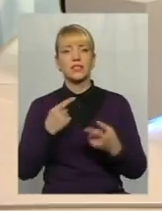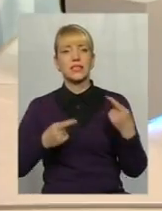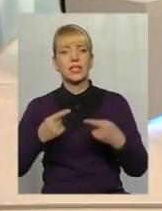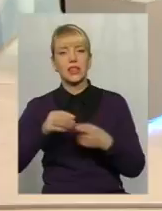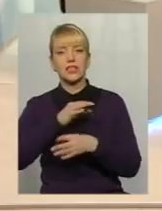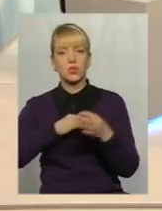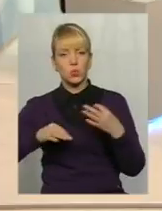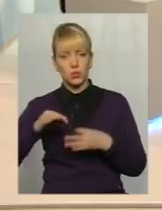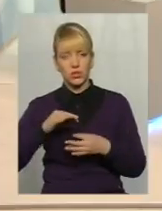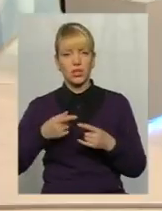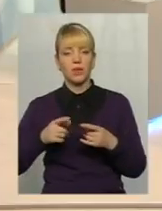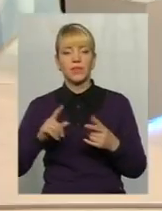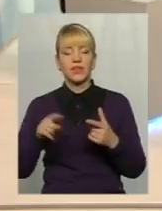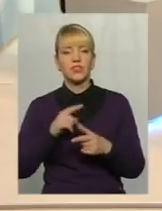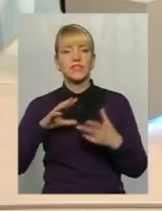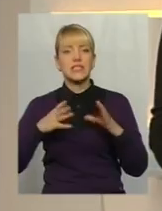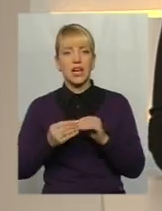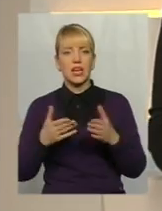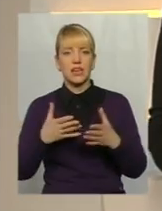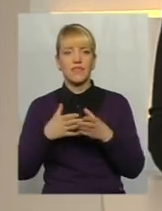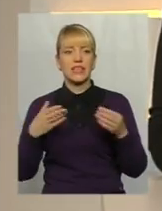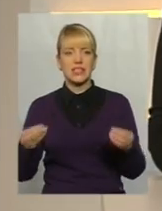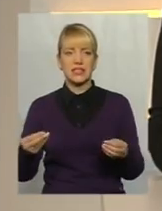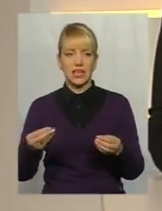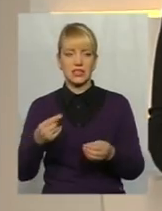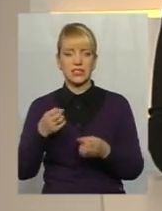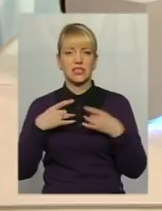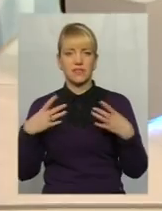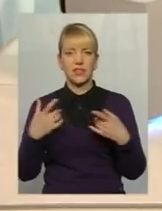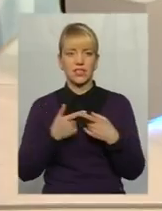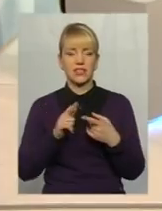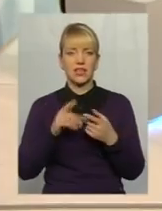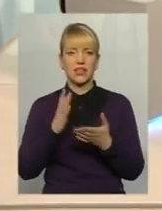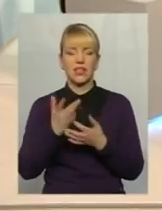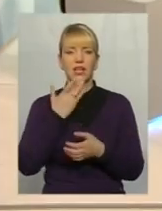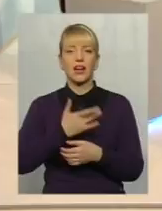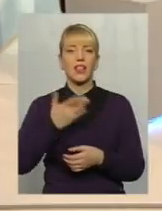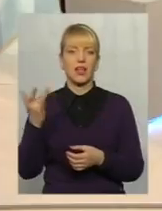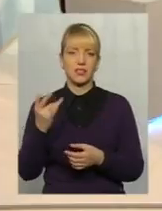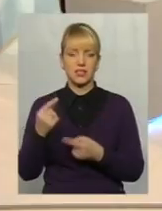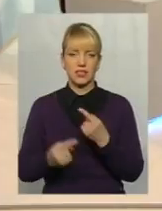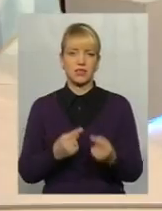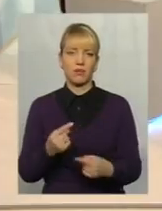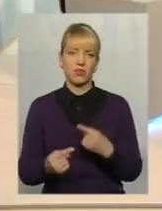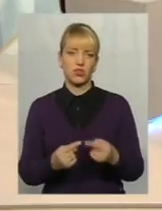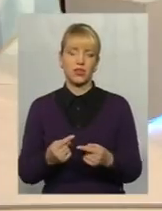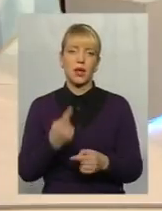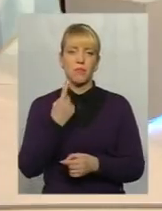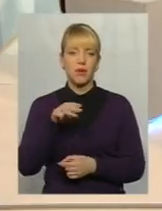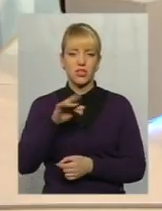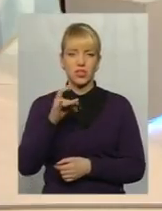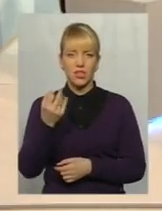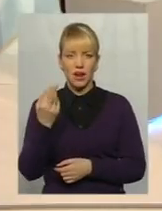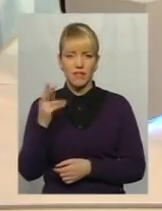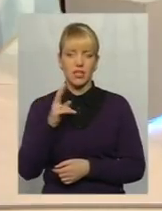взагалі ці весняні свята є радянською спадщиною? Чи є вони саме радянською спадщиною? 1 травня, 2